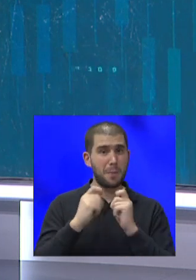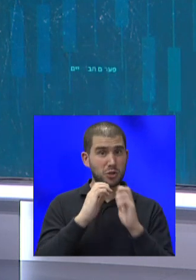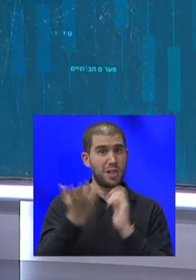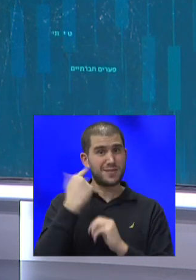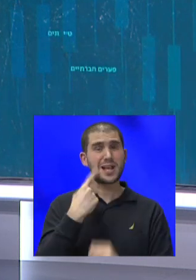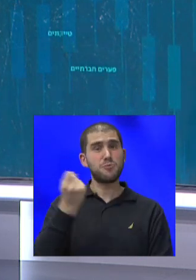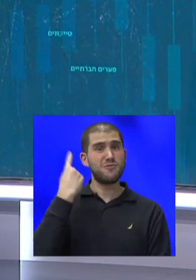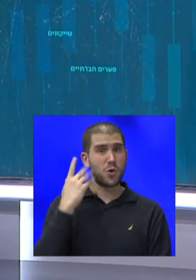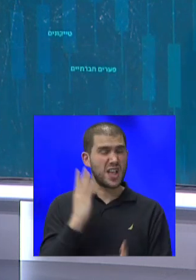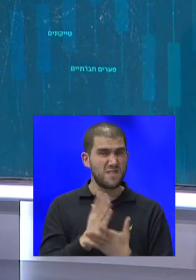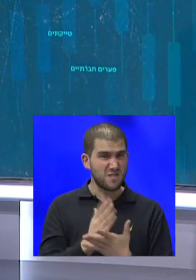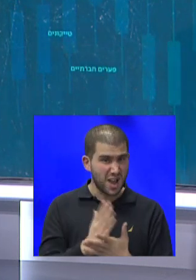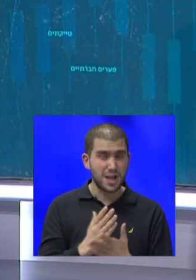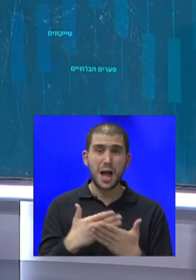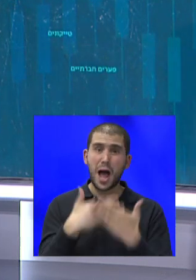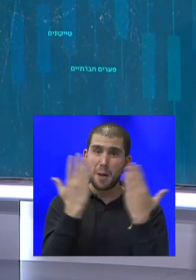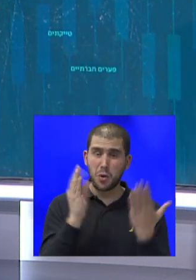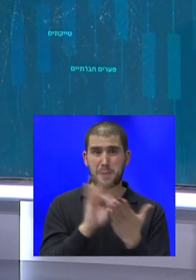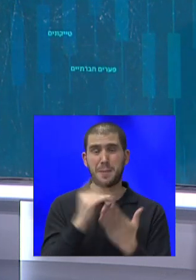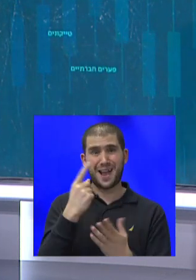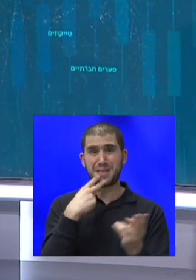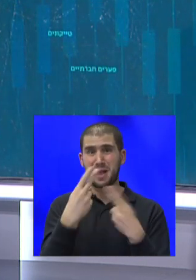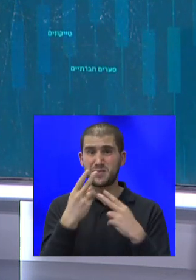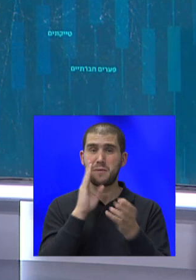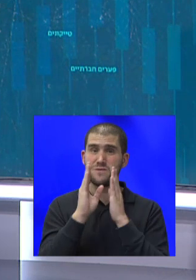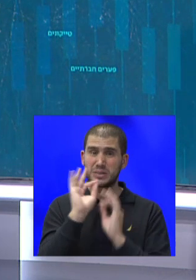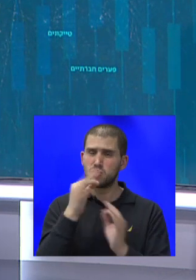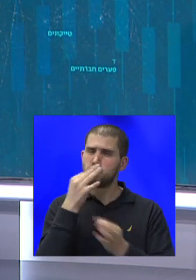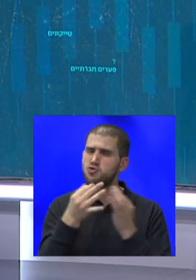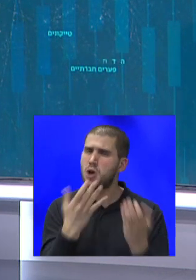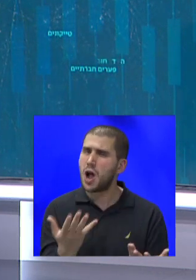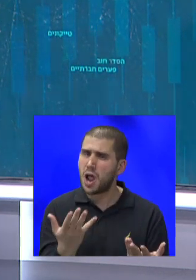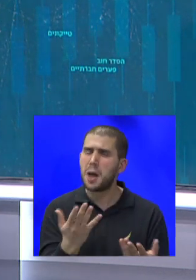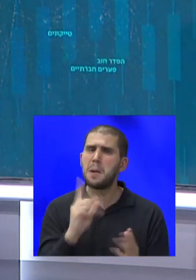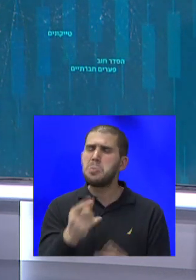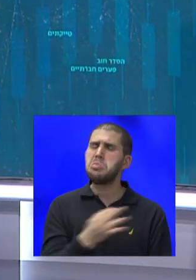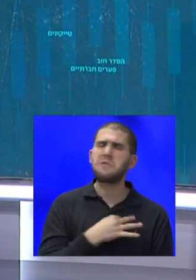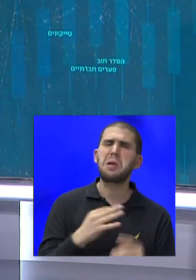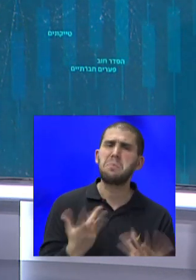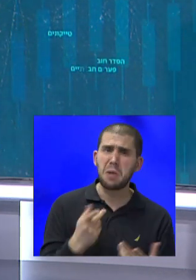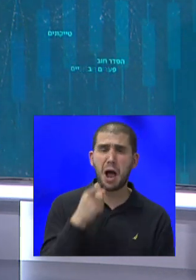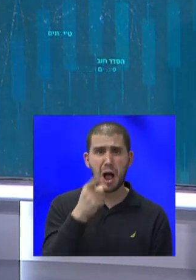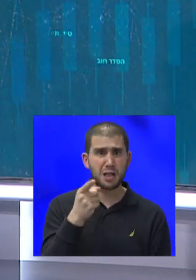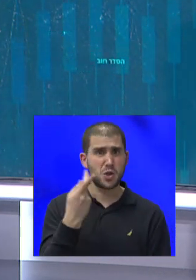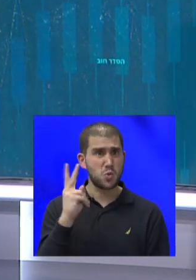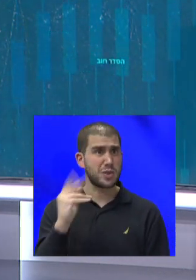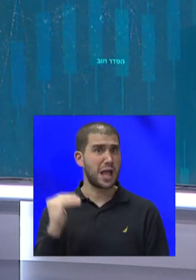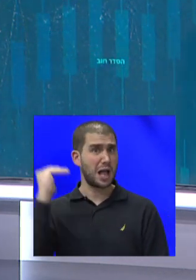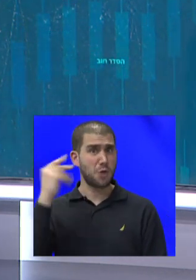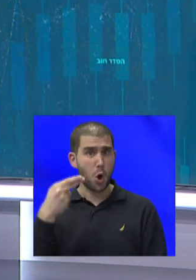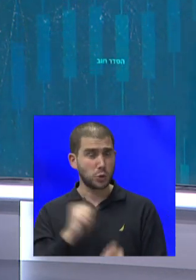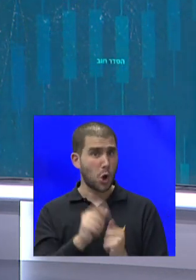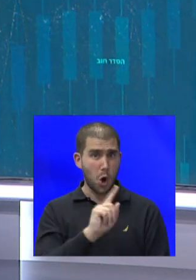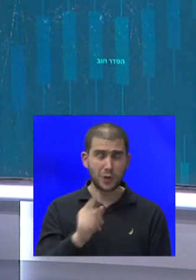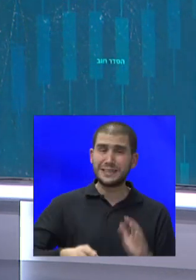הבוקר כשאחד המגיבים בפייסבוק שלו שאל אותו, אז מה נסגר בסוף? אתה יותר גדול מהורדוס או לא? שר האוצר ענה,